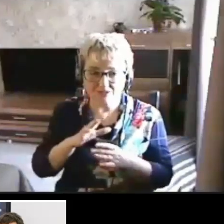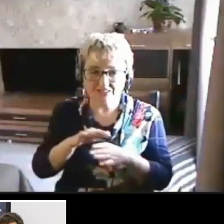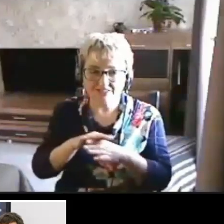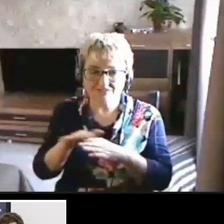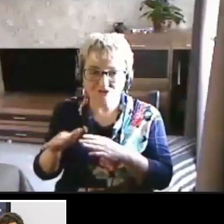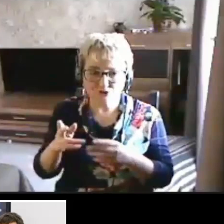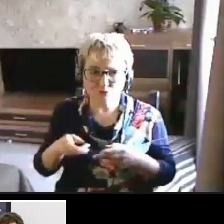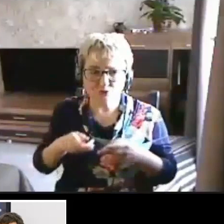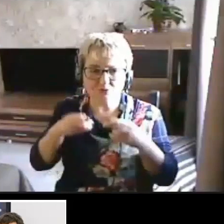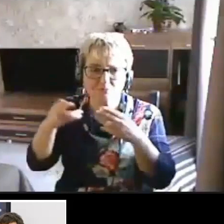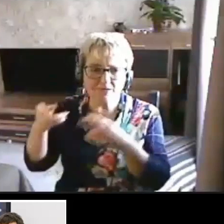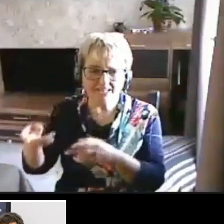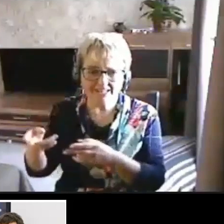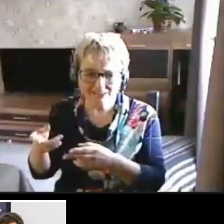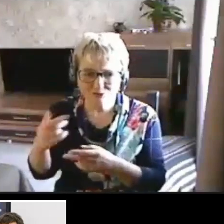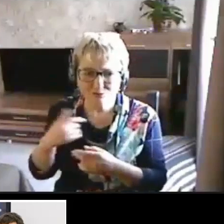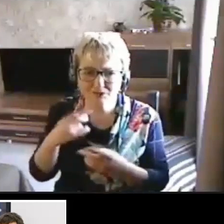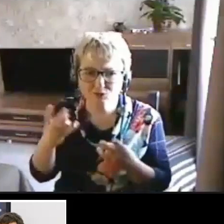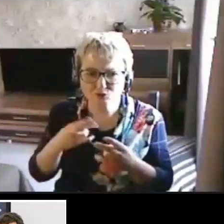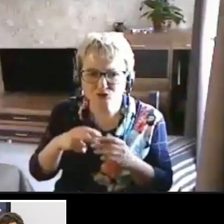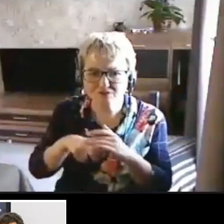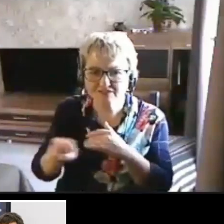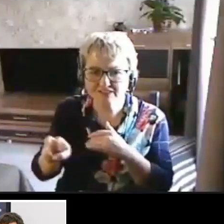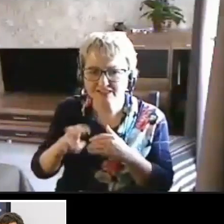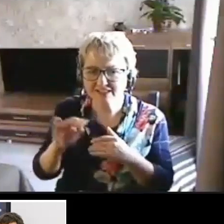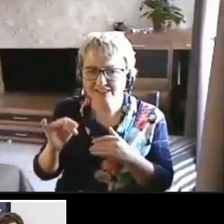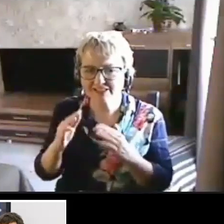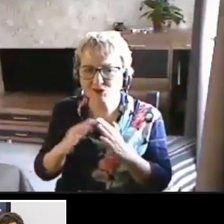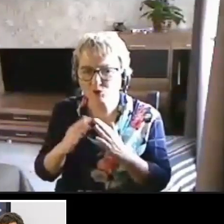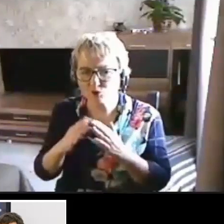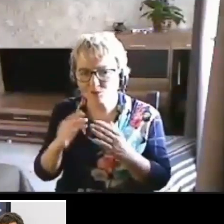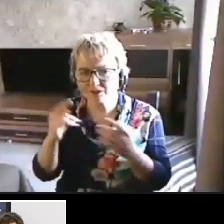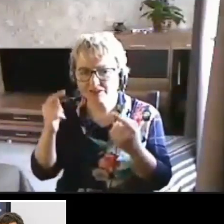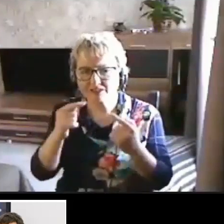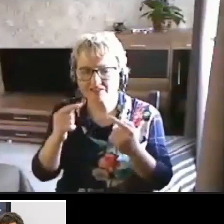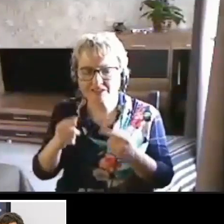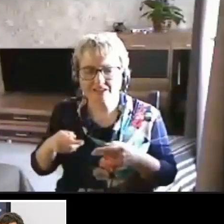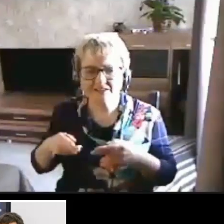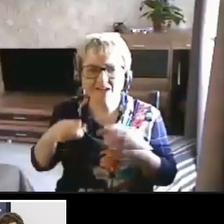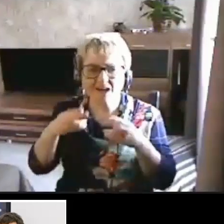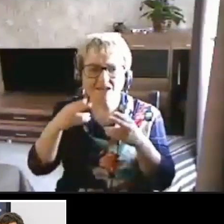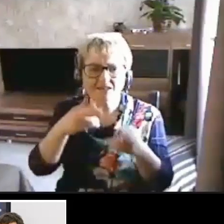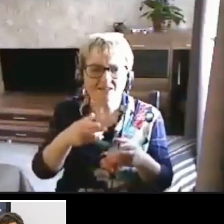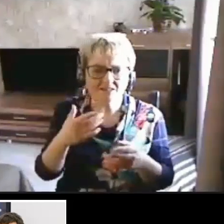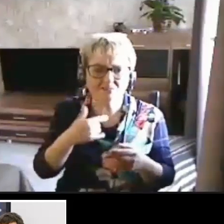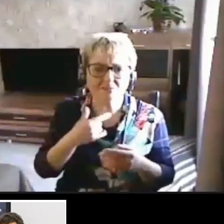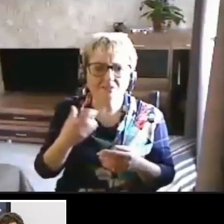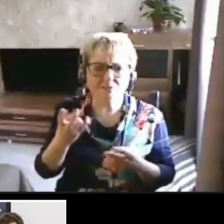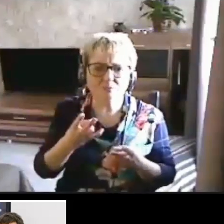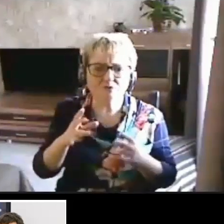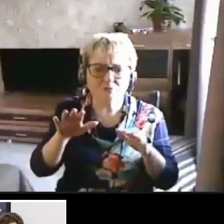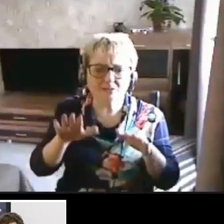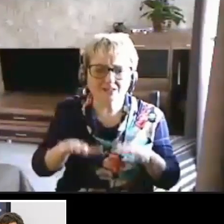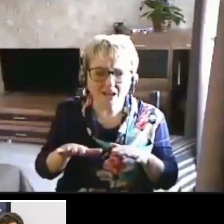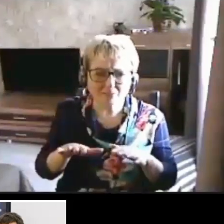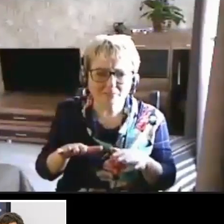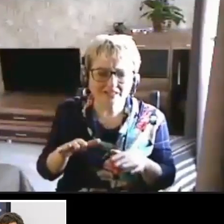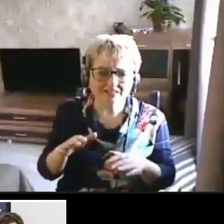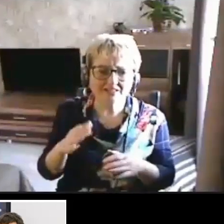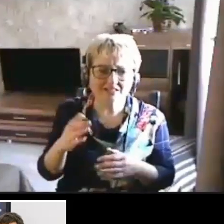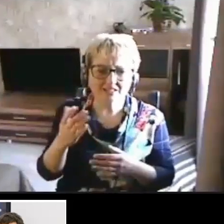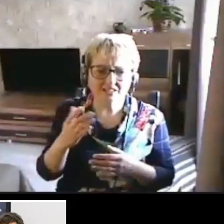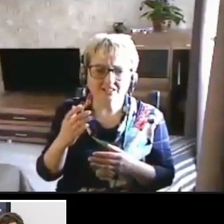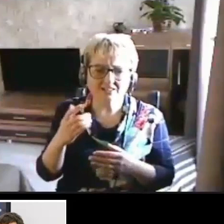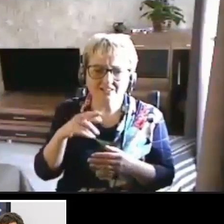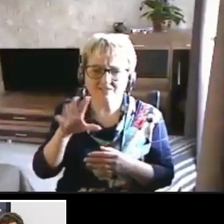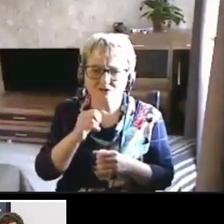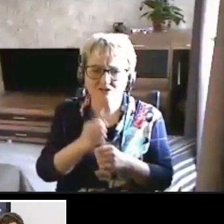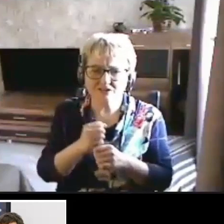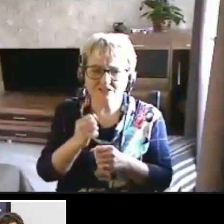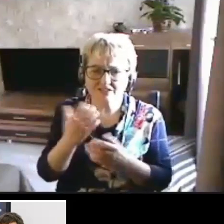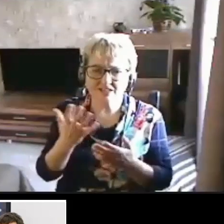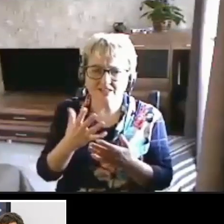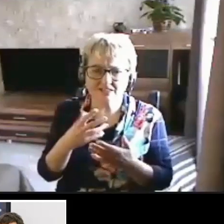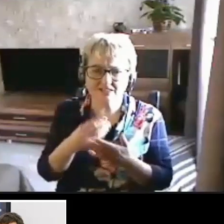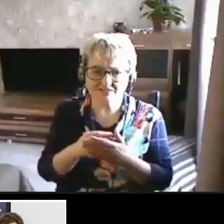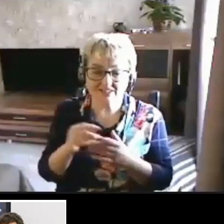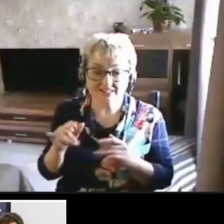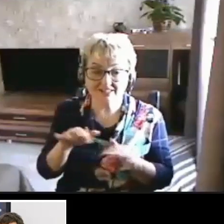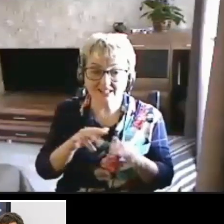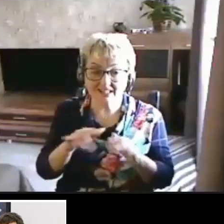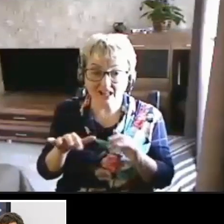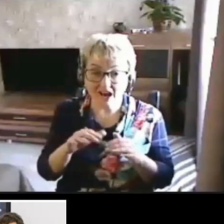поездку, мне надо было выйти из дома, соответственно, доехать до нужного мне места и сделать там какие-то свои дела.